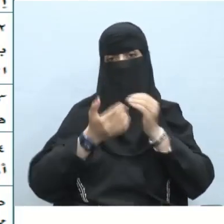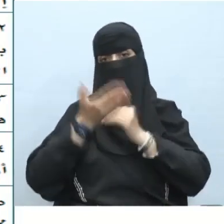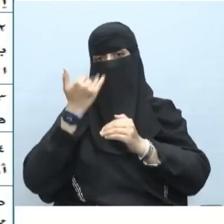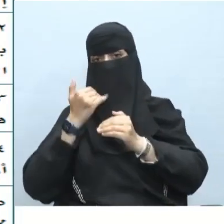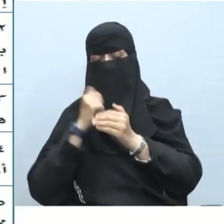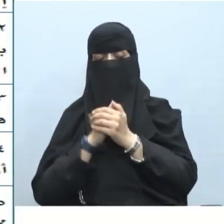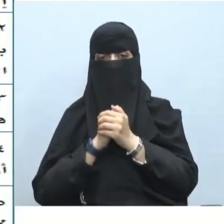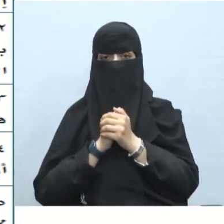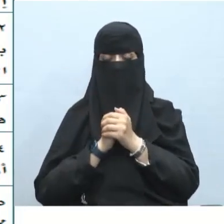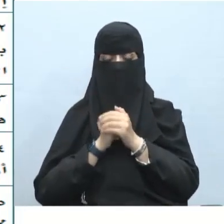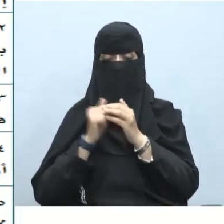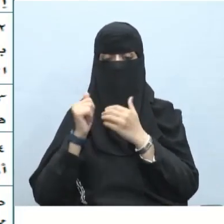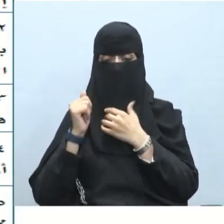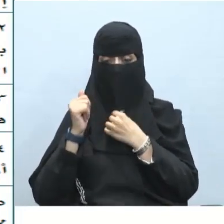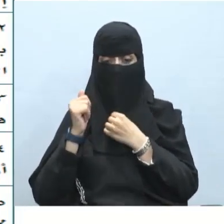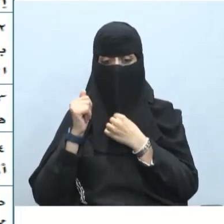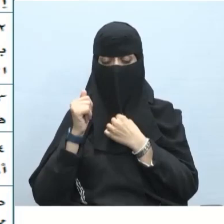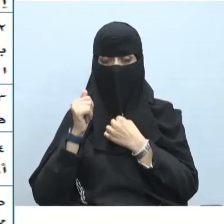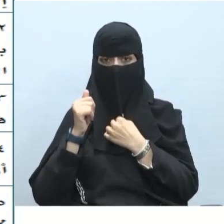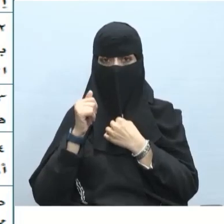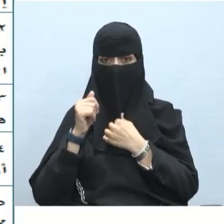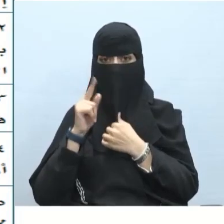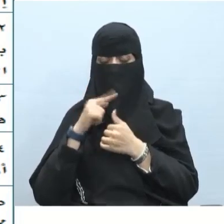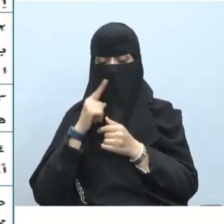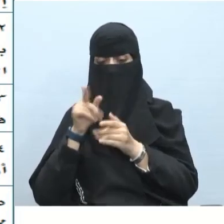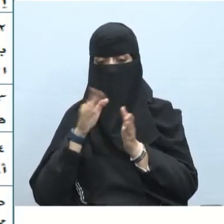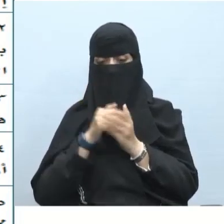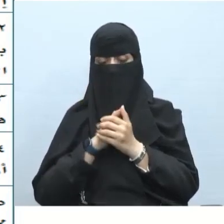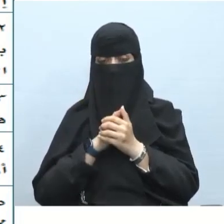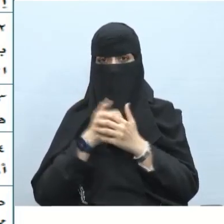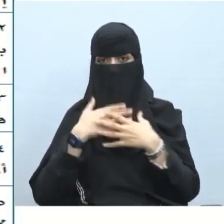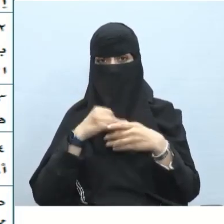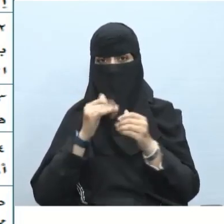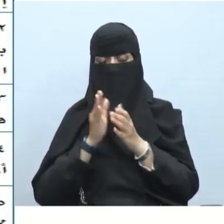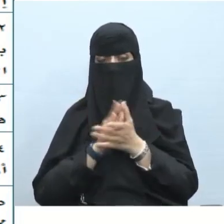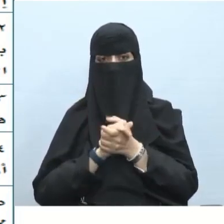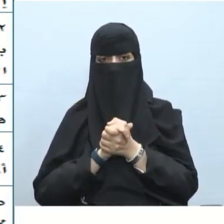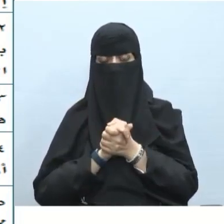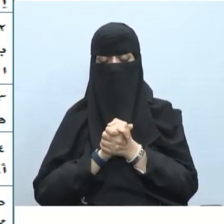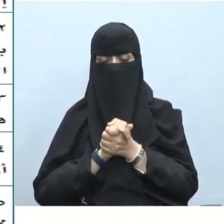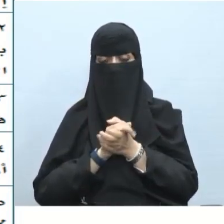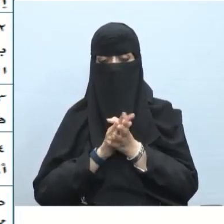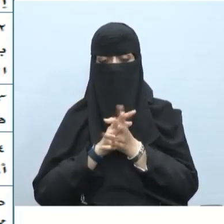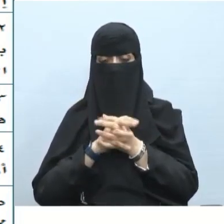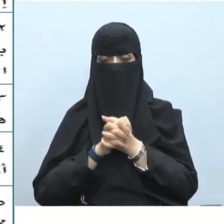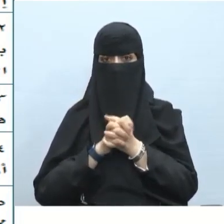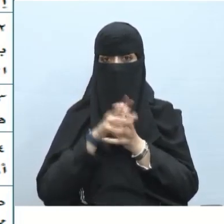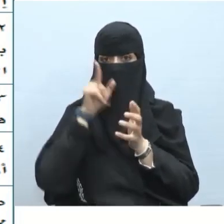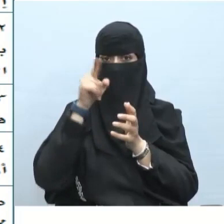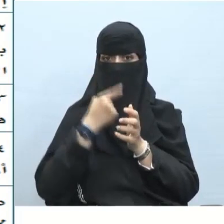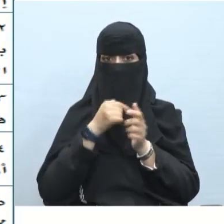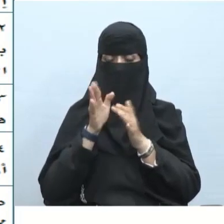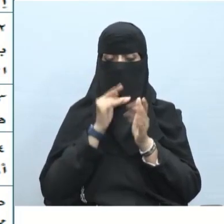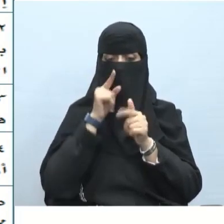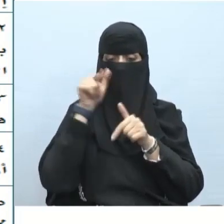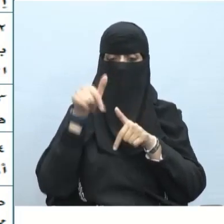التراجع ما ثبت للمعطوف عليه وهو التعافي في الثبات هذا هو المطلوب